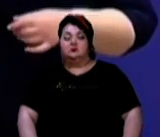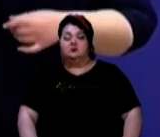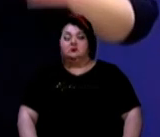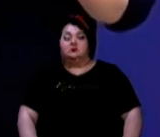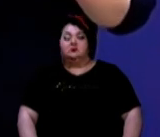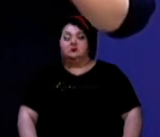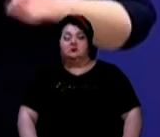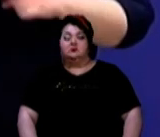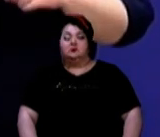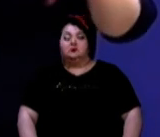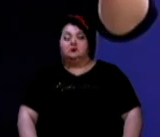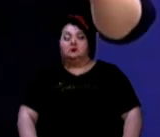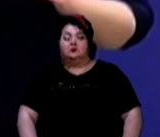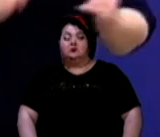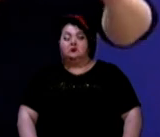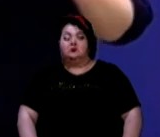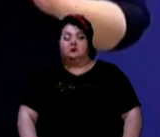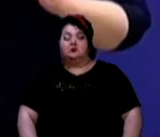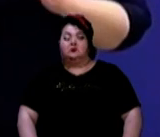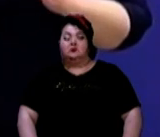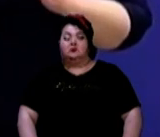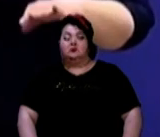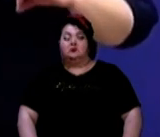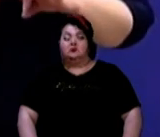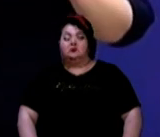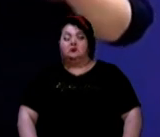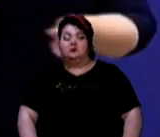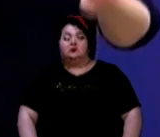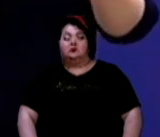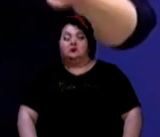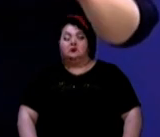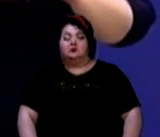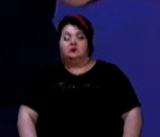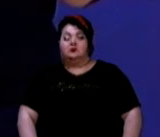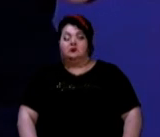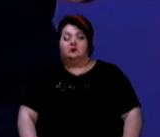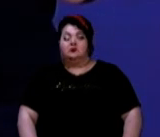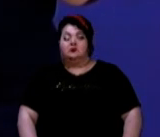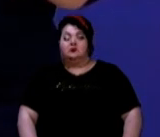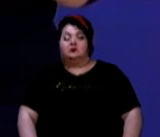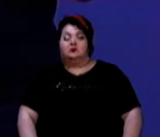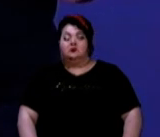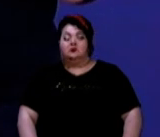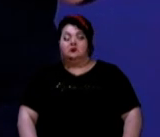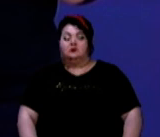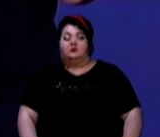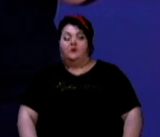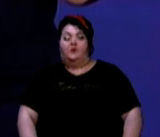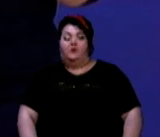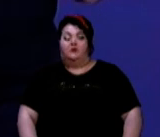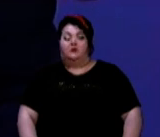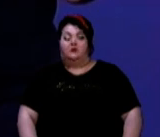тому вони більш доступні для проведення відповідного тестування. При проведенні ІФА-тестування ми